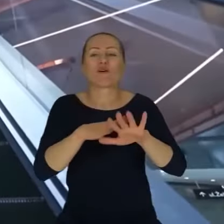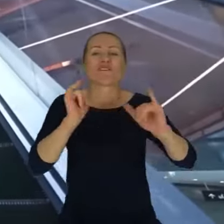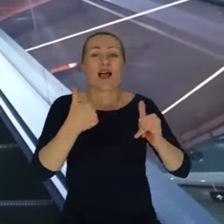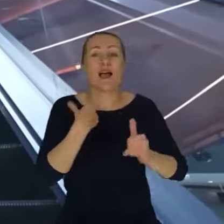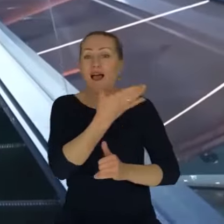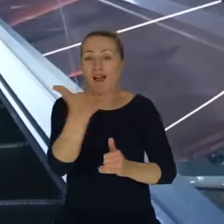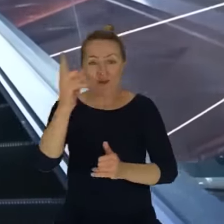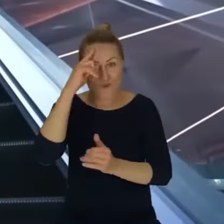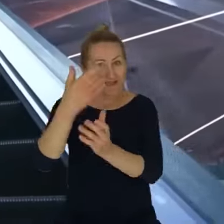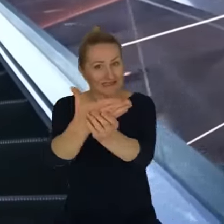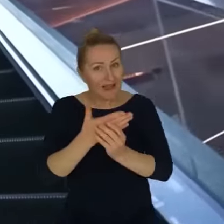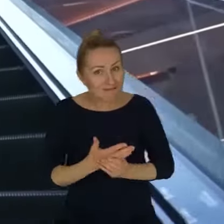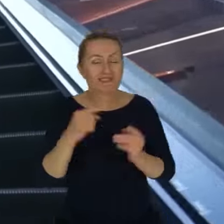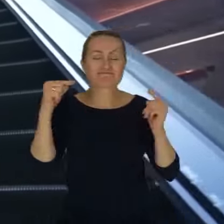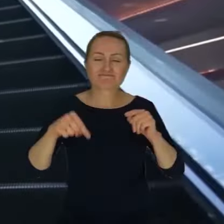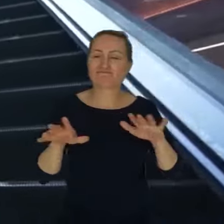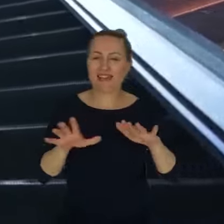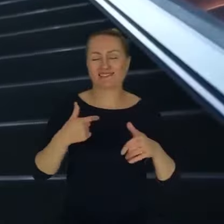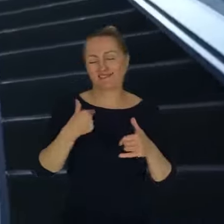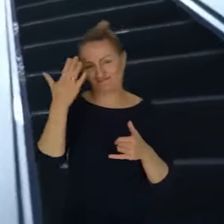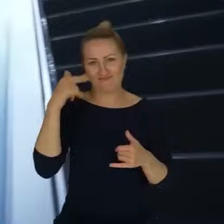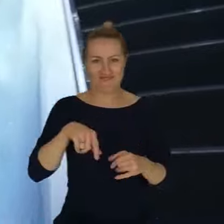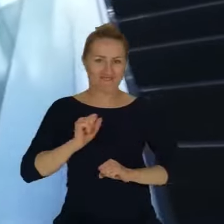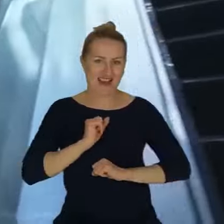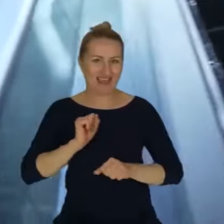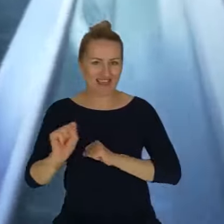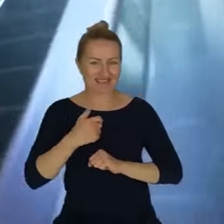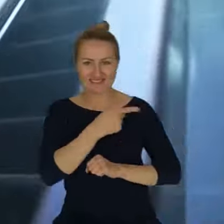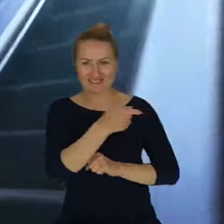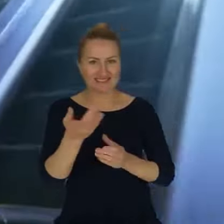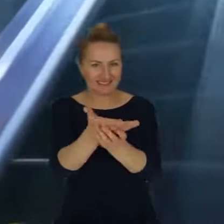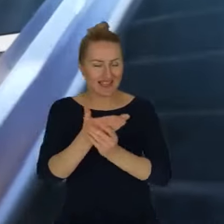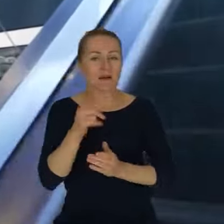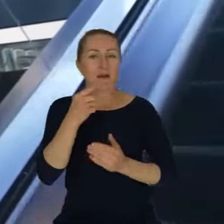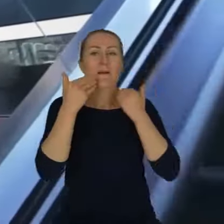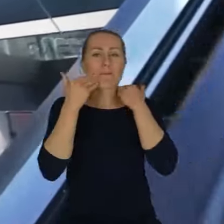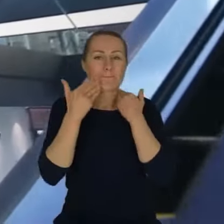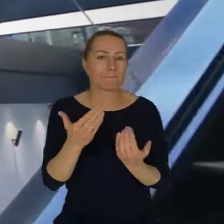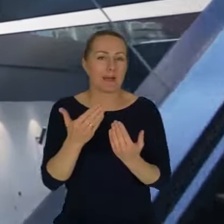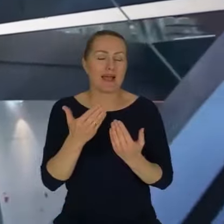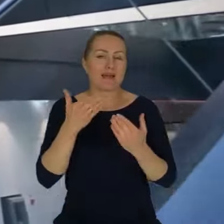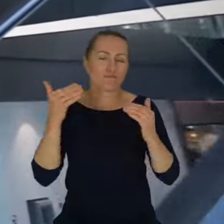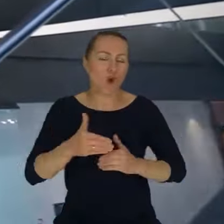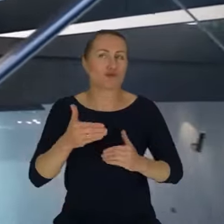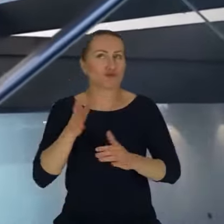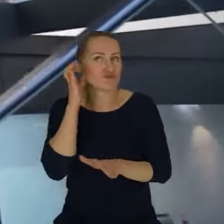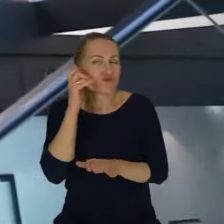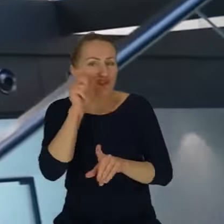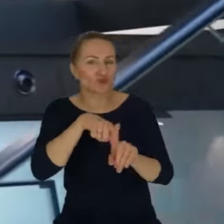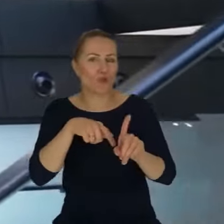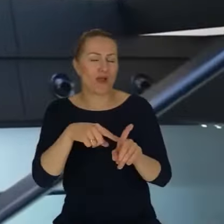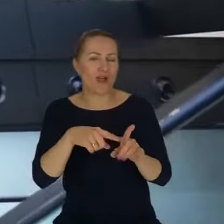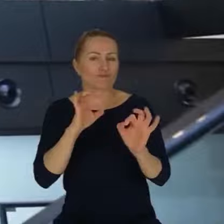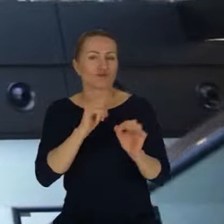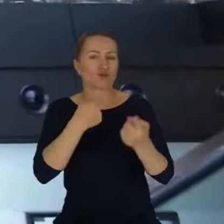zakładam fajnym miejscem. I tam oni mogą być wysłuchani, no na przykład, to chyba też były inne czasy jeszcze,